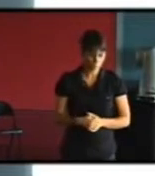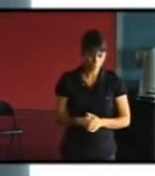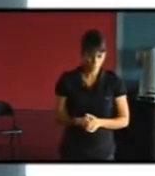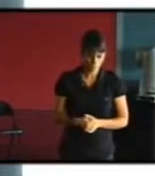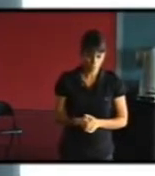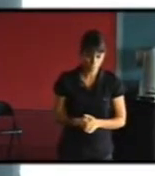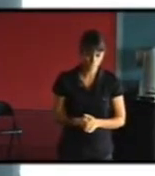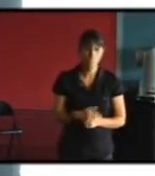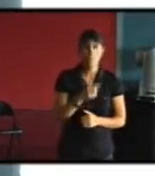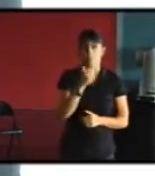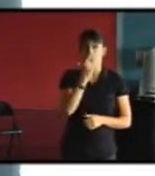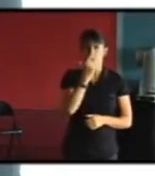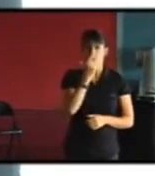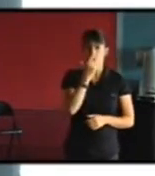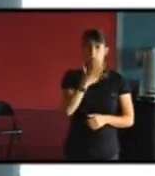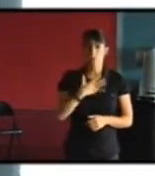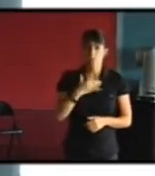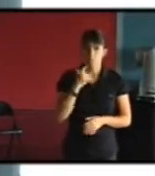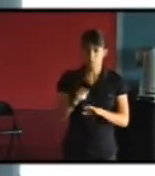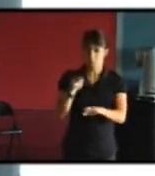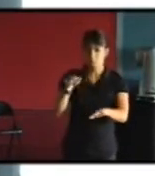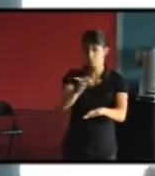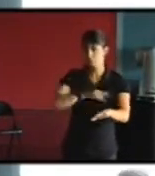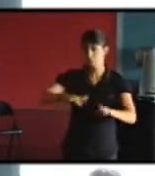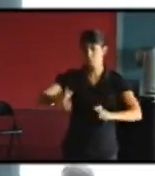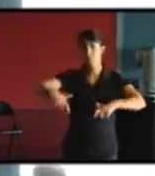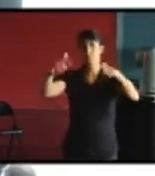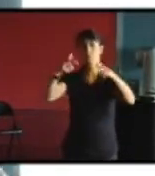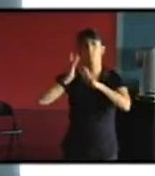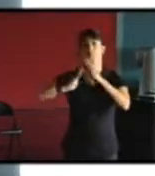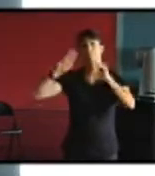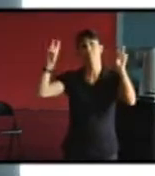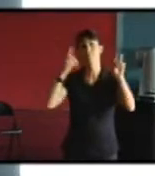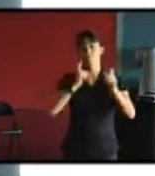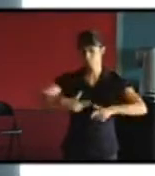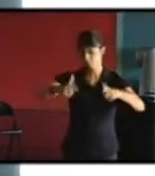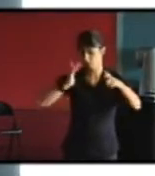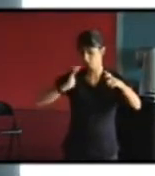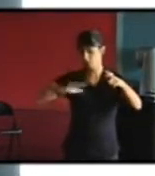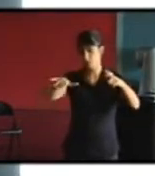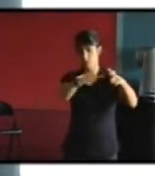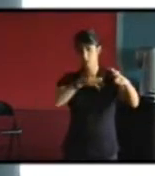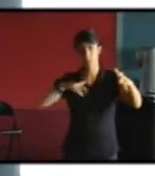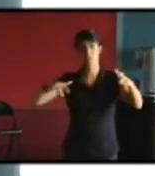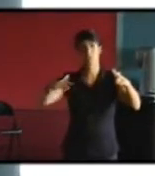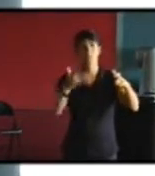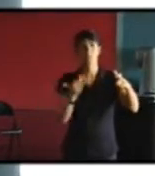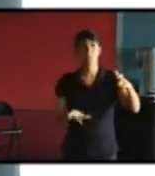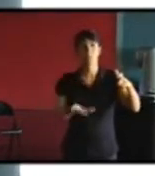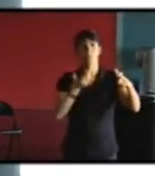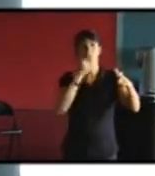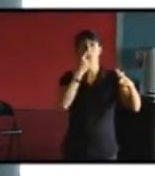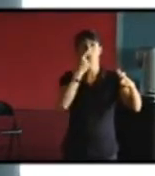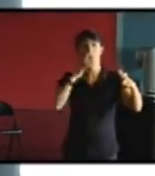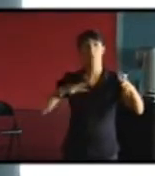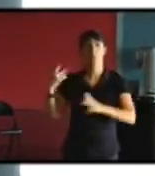sur un bâtiment ancien simplement du fait des durées de temps de construction jusqu'au jusqu'au quasiment milieu du